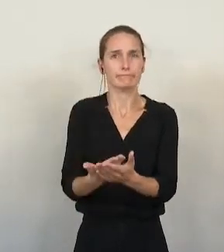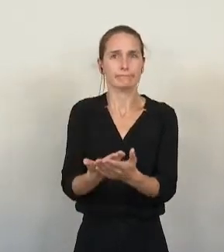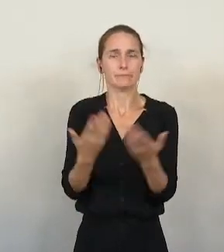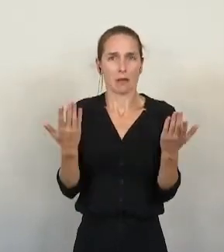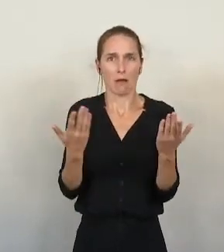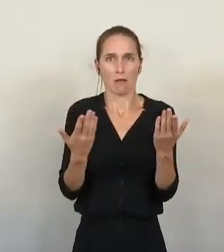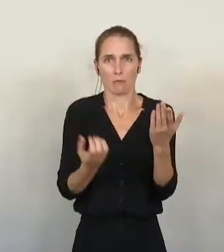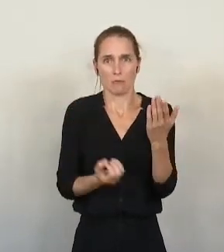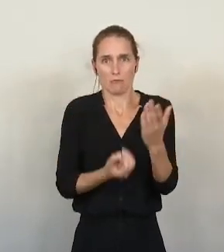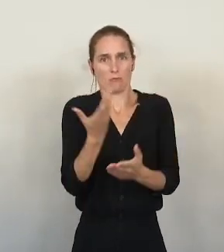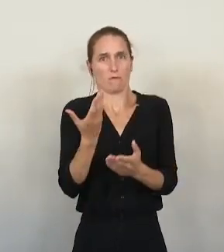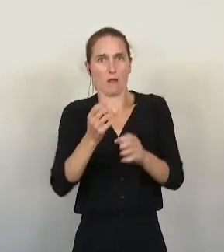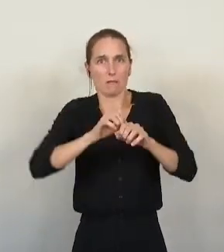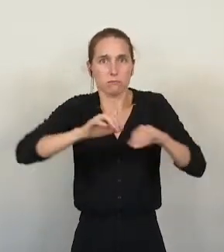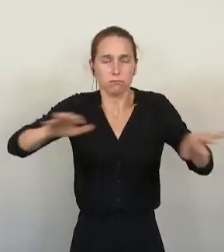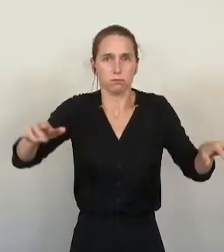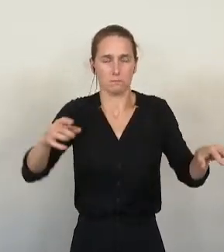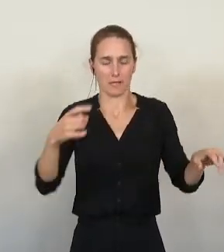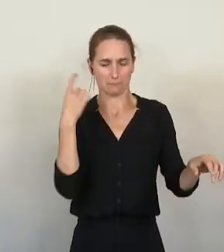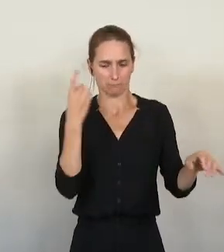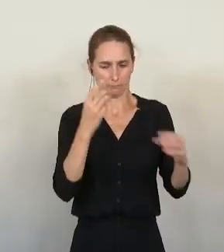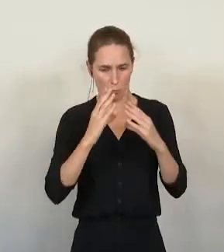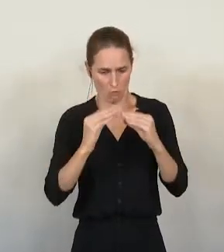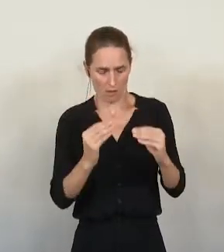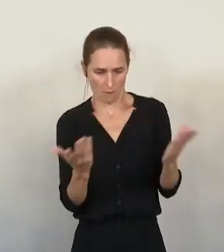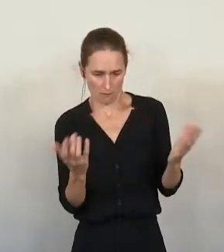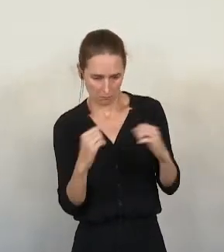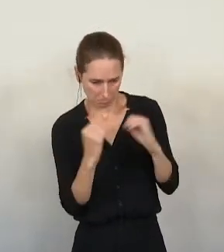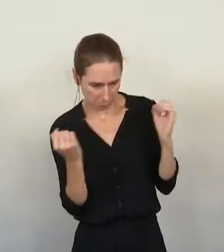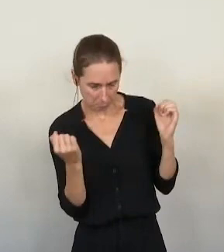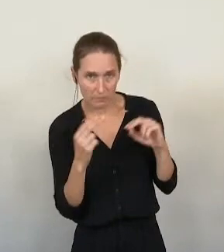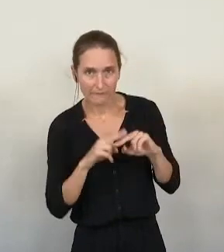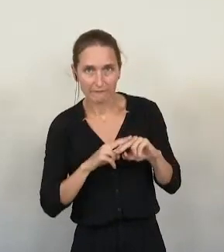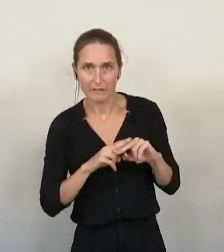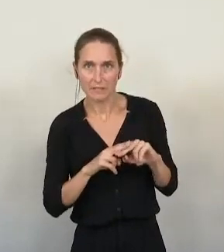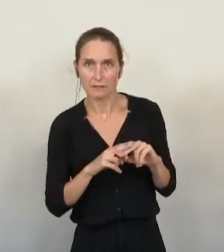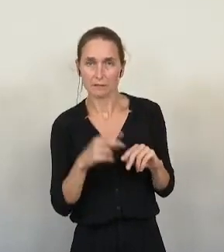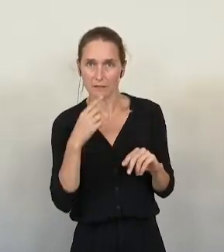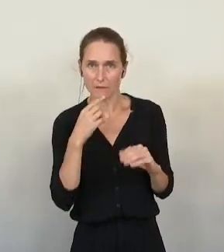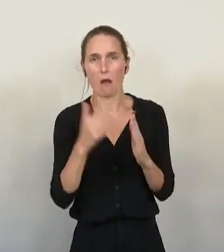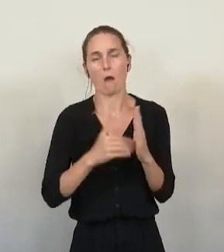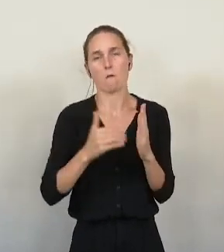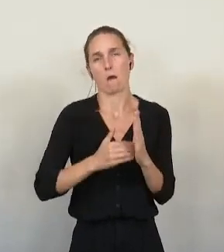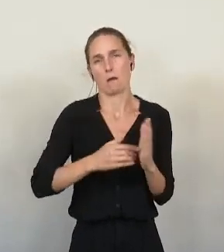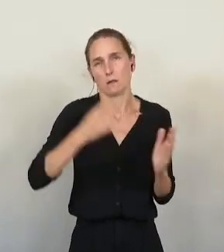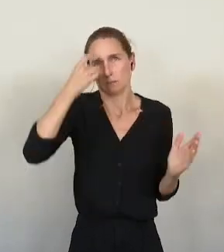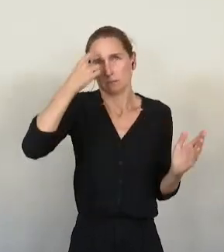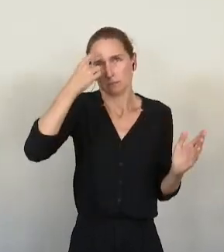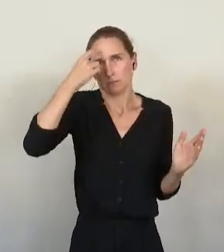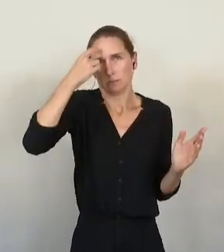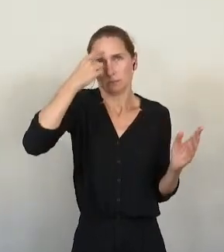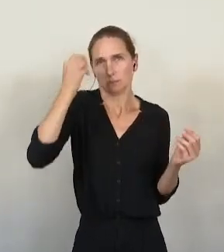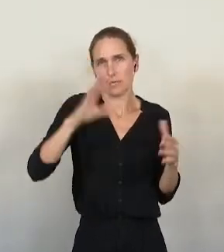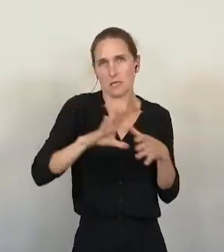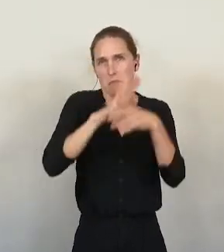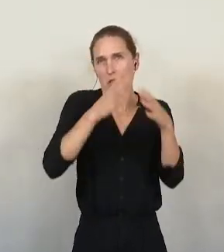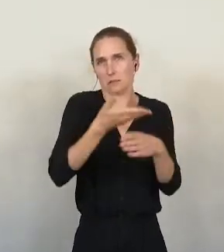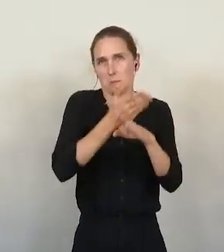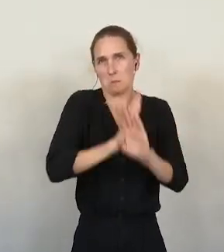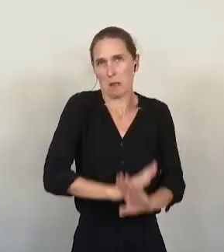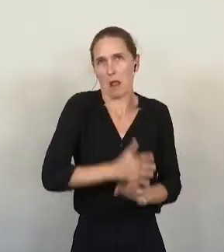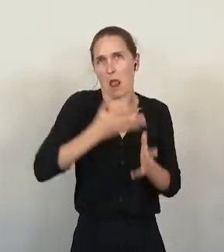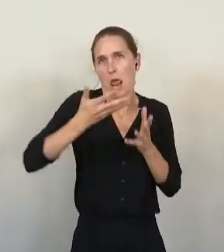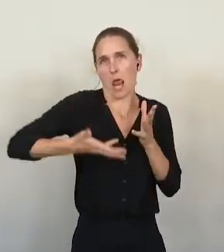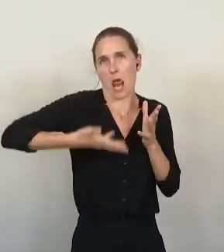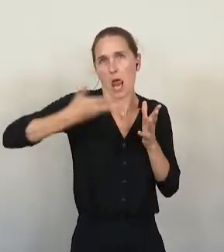les effets concrets. On retrouve donc, comme d'habitude, cette accumulation de poncifs et ce verbiage abscon dont